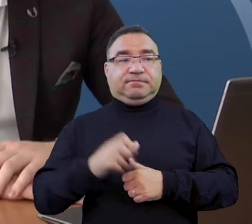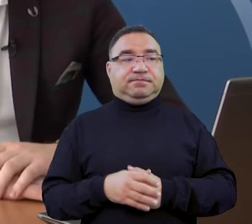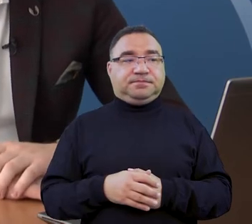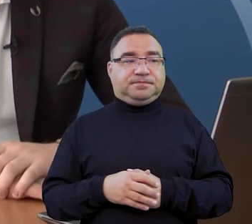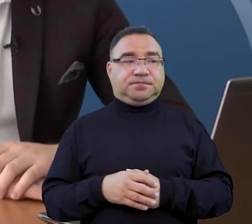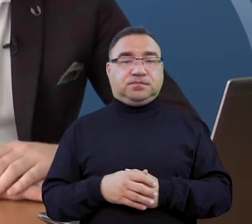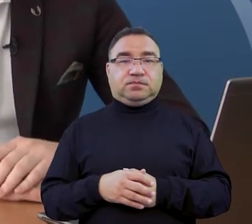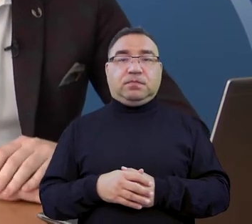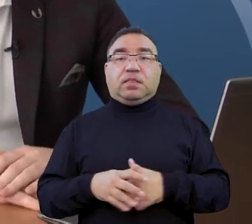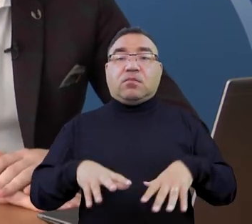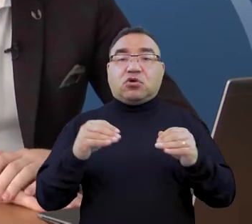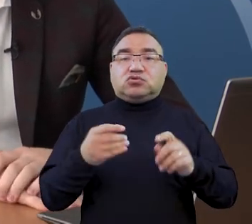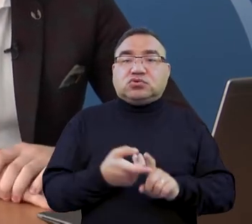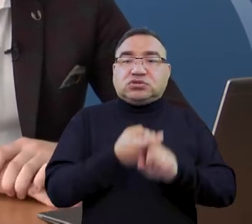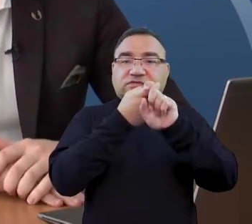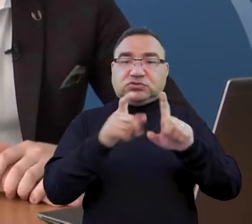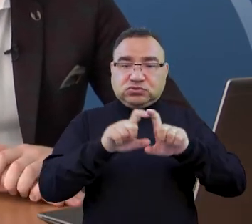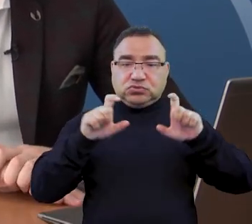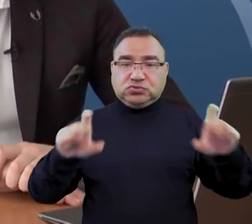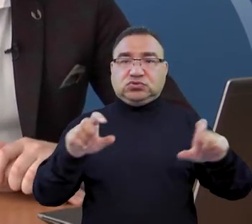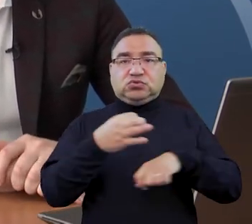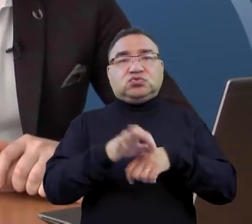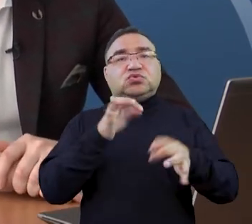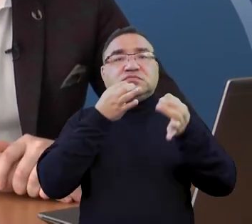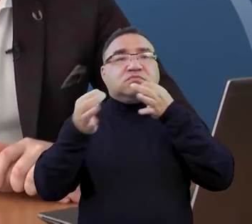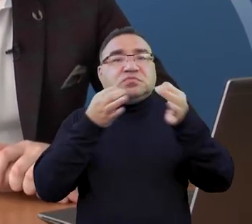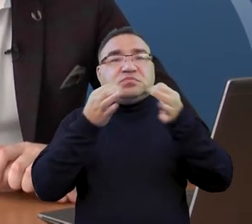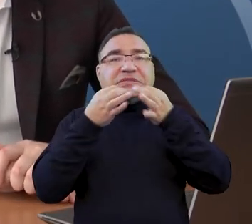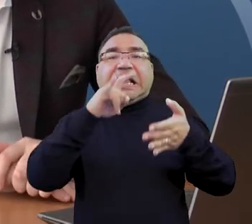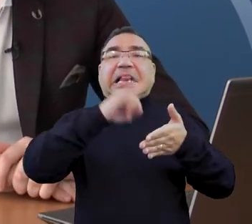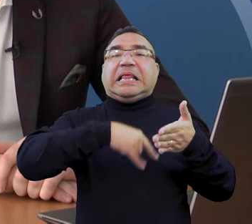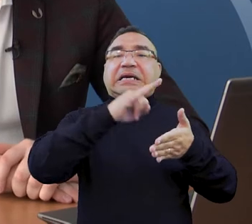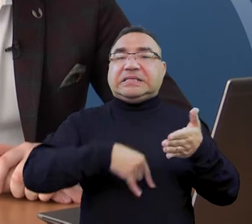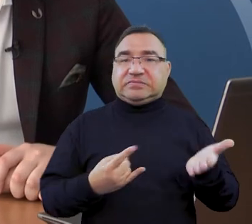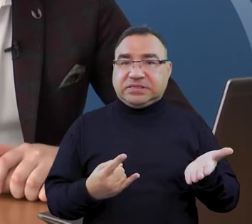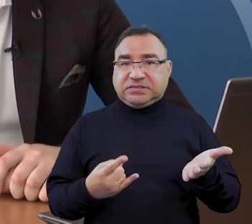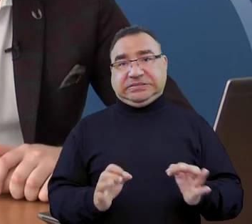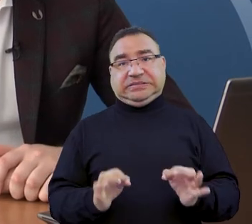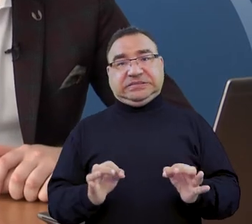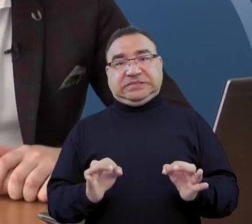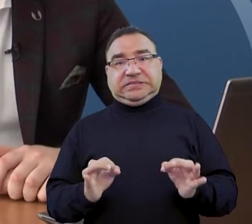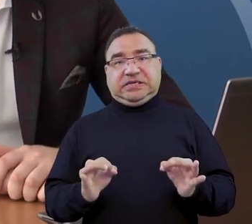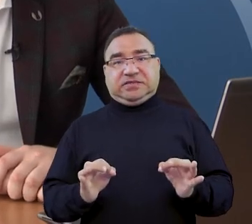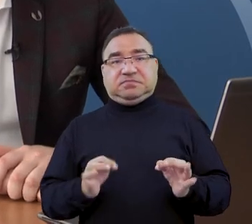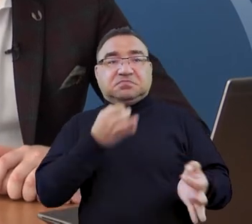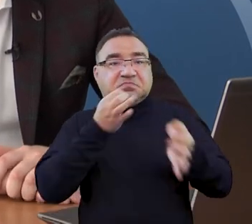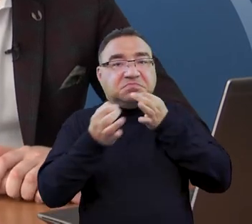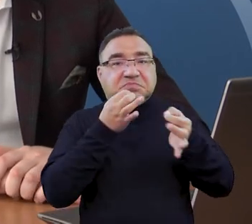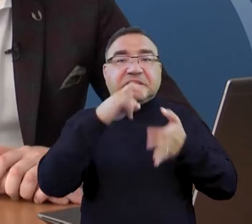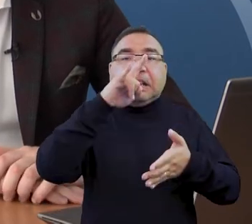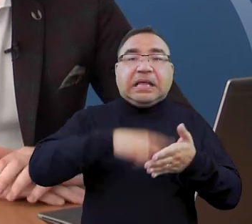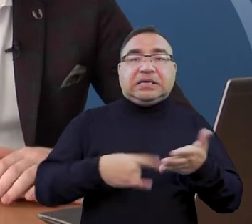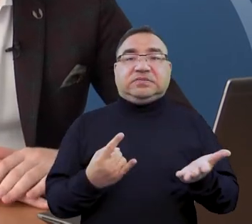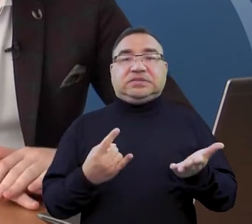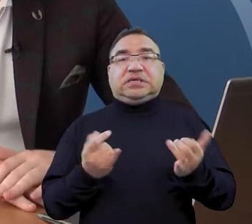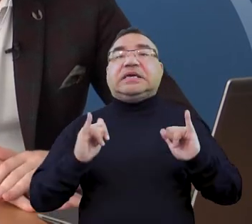początku, kiedy zawieszono funkcjonowanie uczelni, pojawiało się wiele pytań dotyczących legitymacji i tak jest też teraz tym razem. Wiele pytań właśnie dotyczące